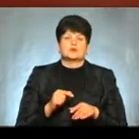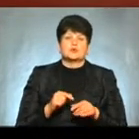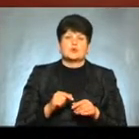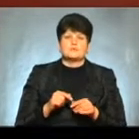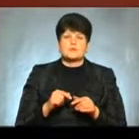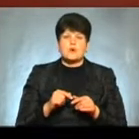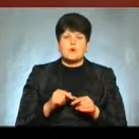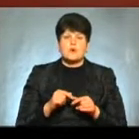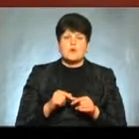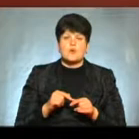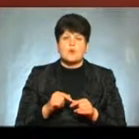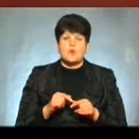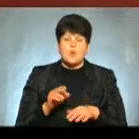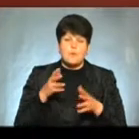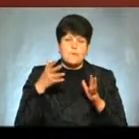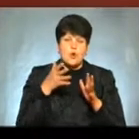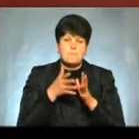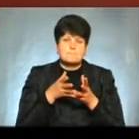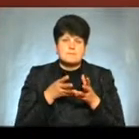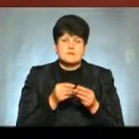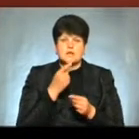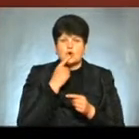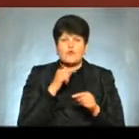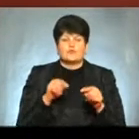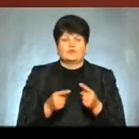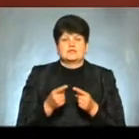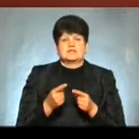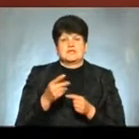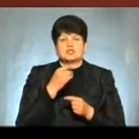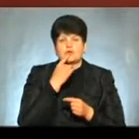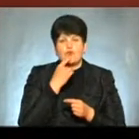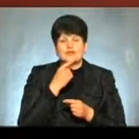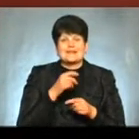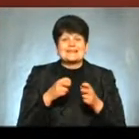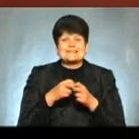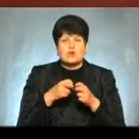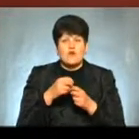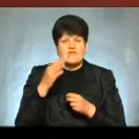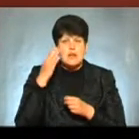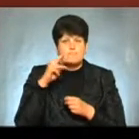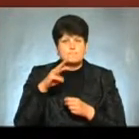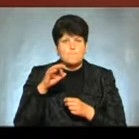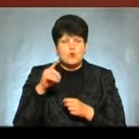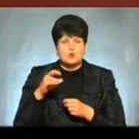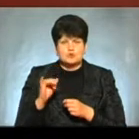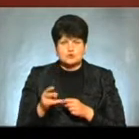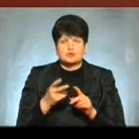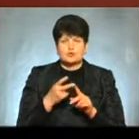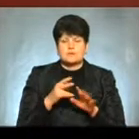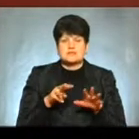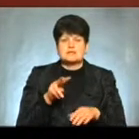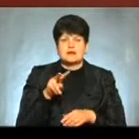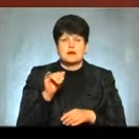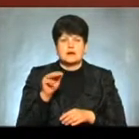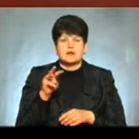першому місці це є кровотворна тканина, це для нас є кістковий, червоний кістковий мозок На другому місці це є лімфоїдна тканина